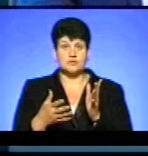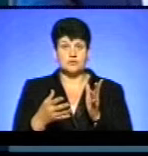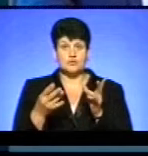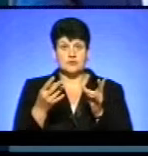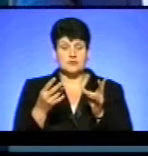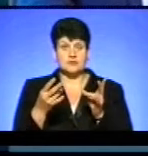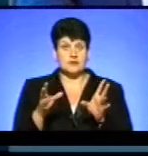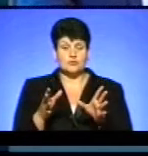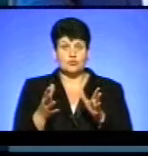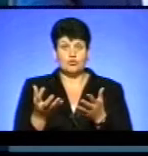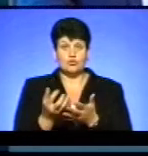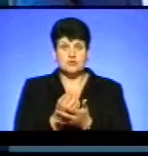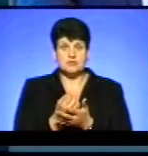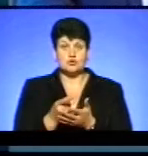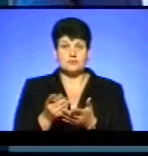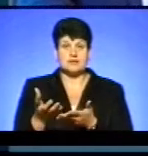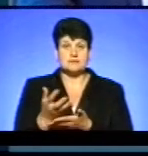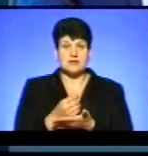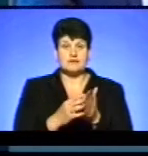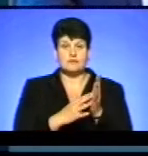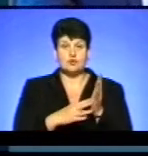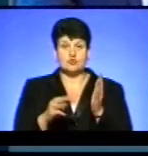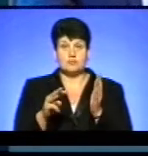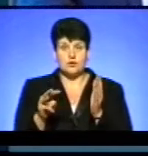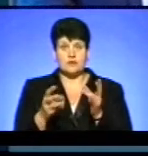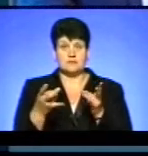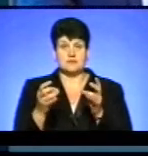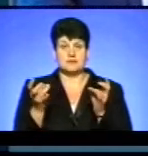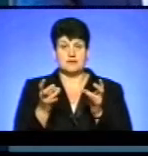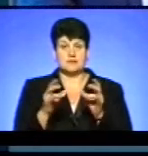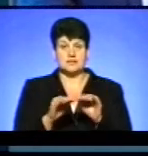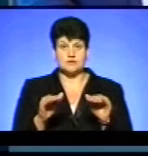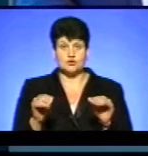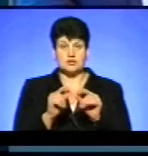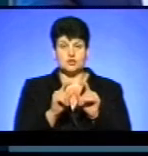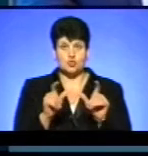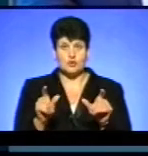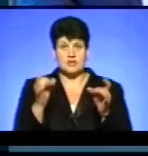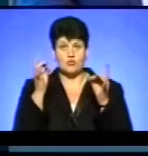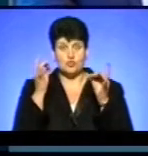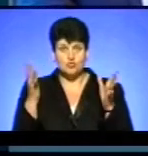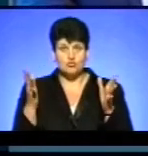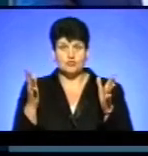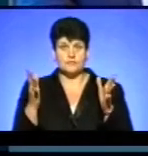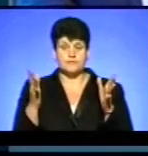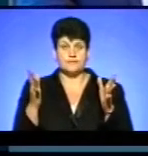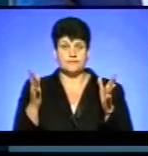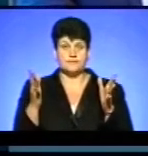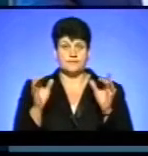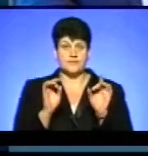Це просто вийде, що ми збираємо 90 мільйонів в Чорткові, це все ми віддамо на садочки, на школи, на культуру, на проїдання.